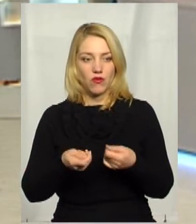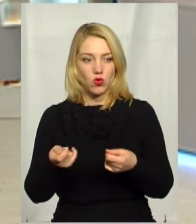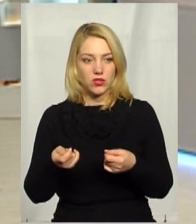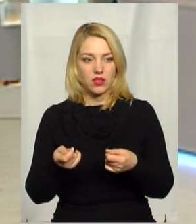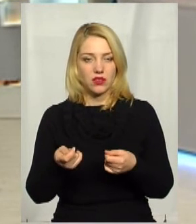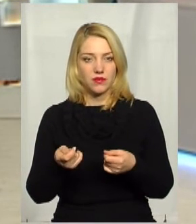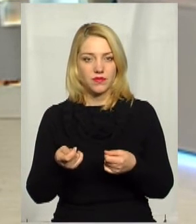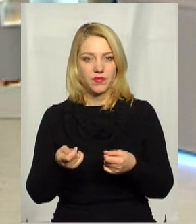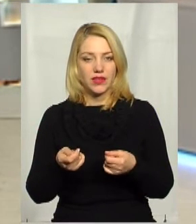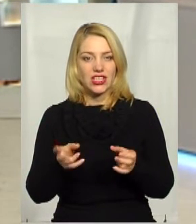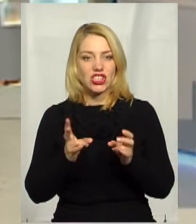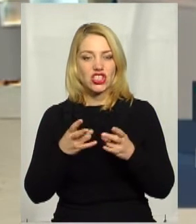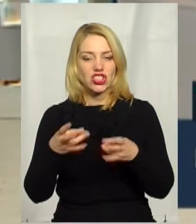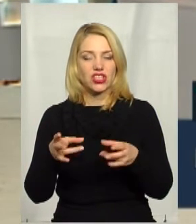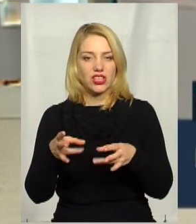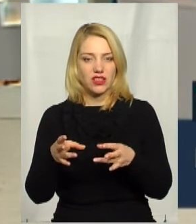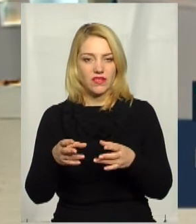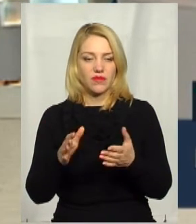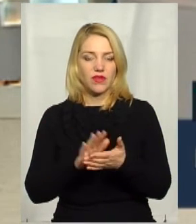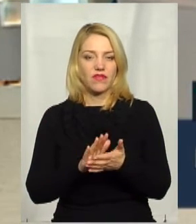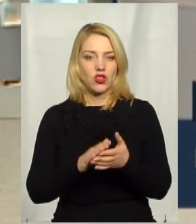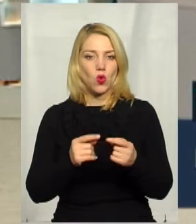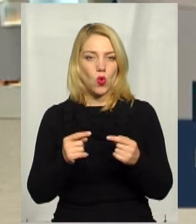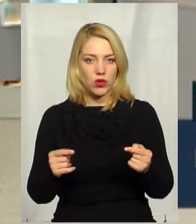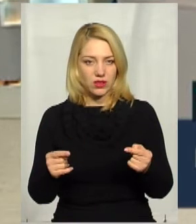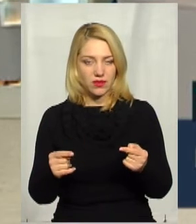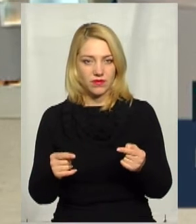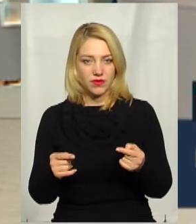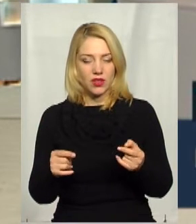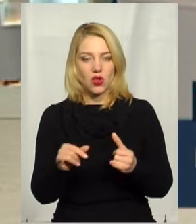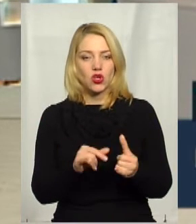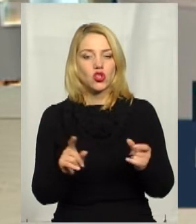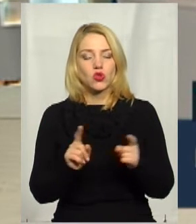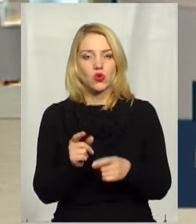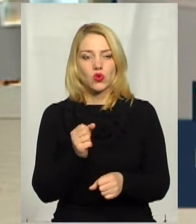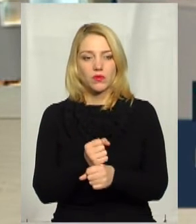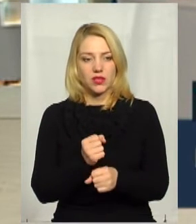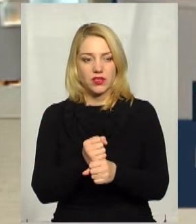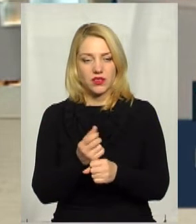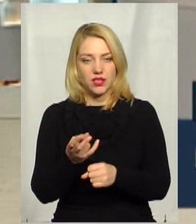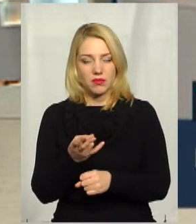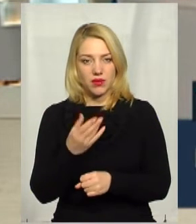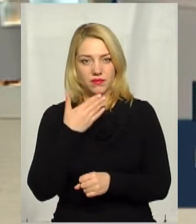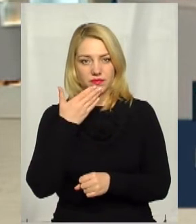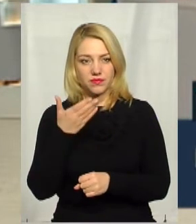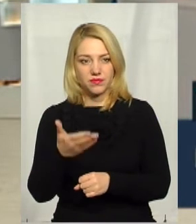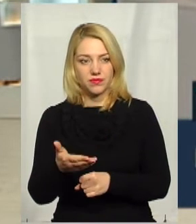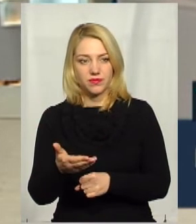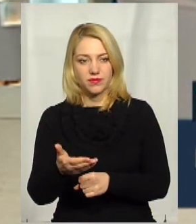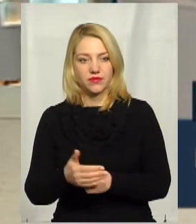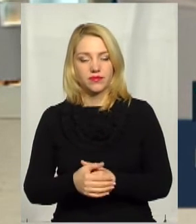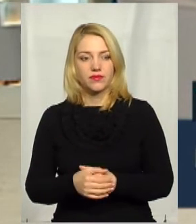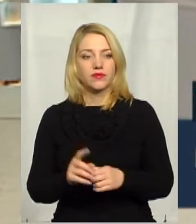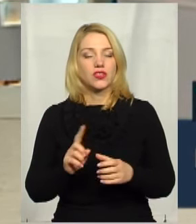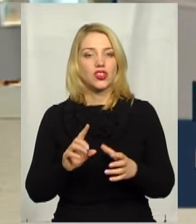шкідливі відходи, шкідливі речовини, що робити громаді? І